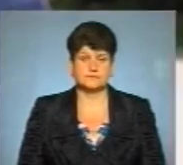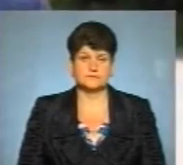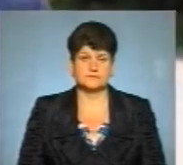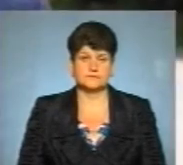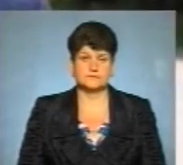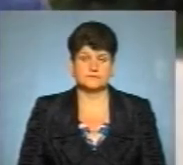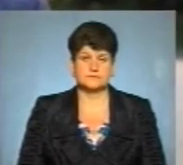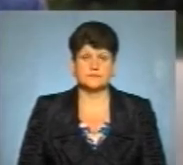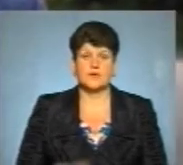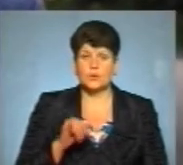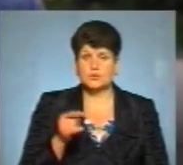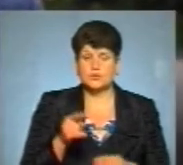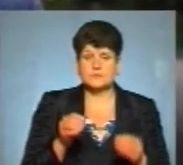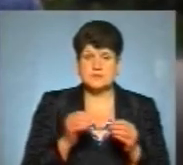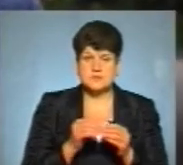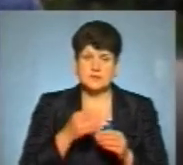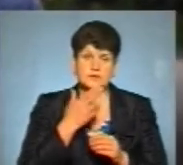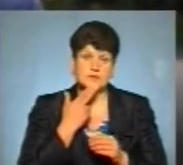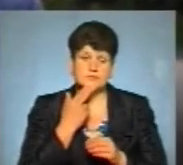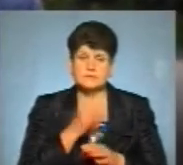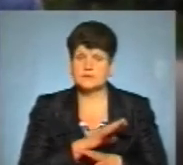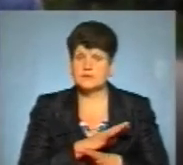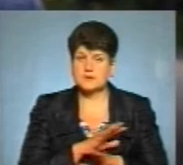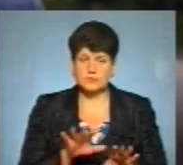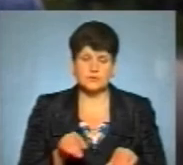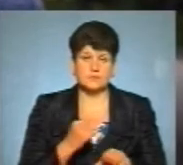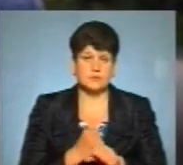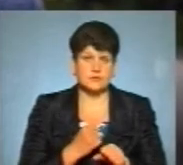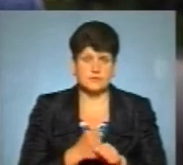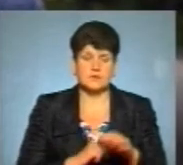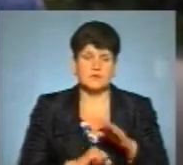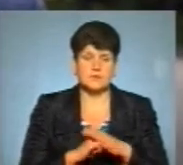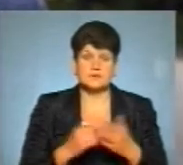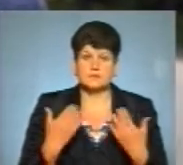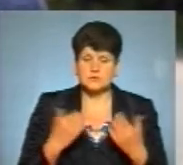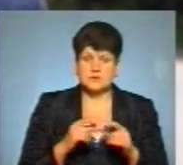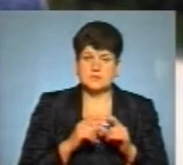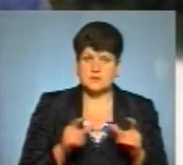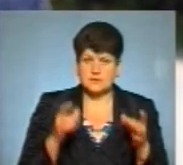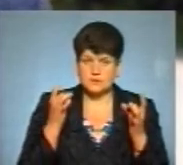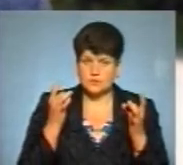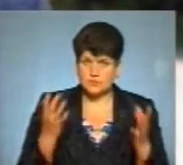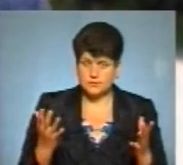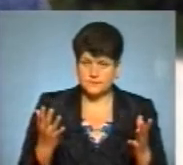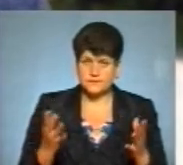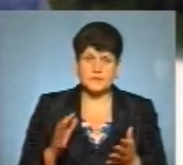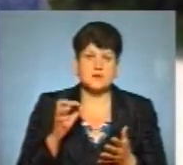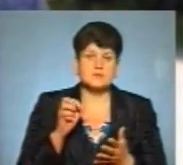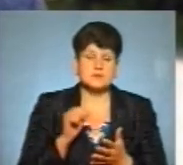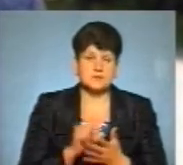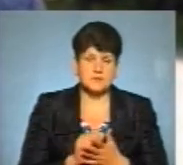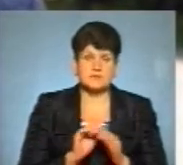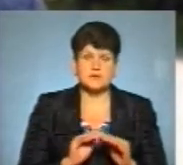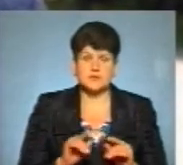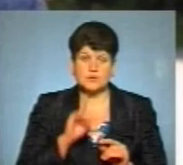У Тернополі з 10 червня не відновлять роботу бази відпочинку і заклади культури. Займатися у